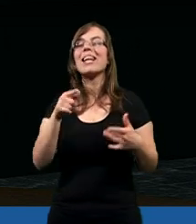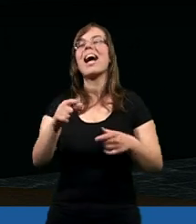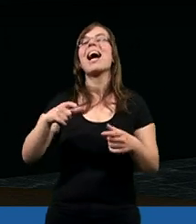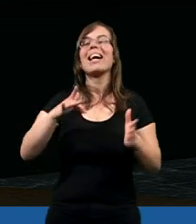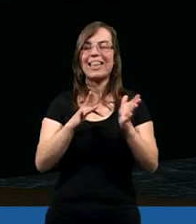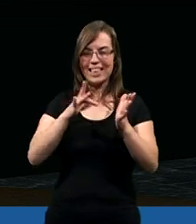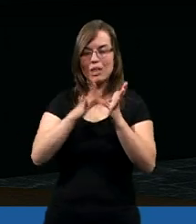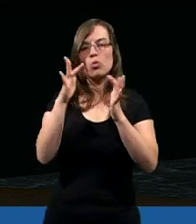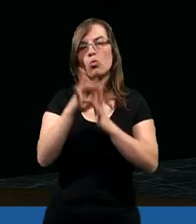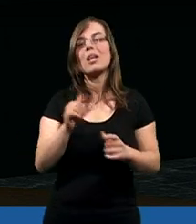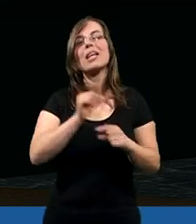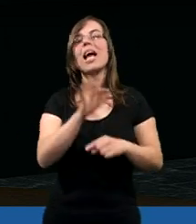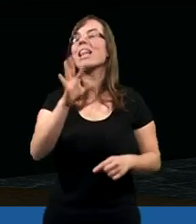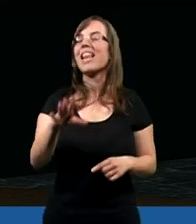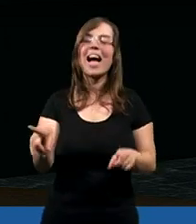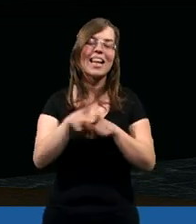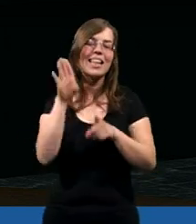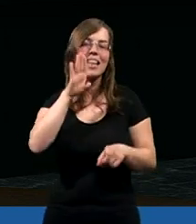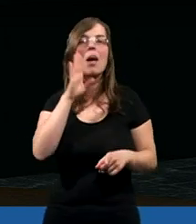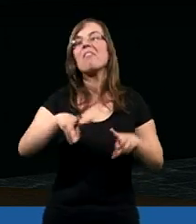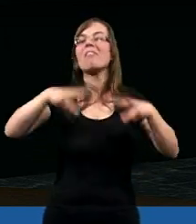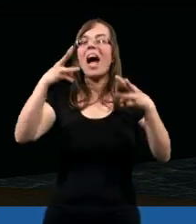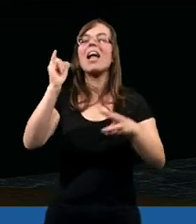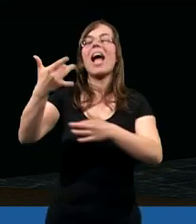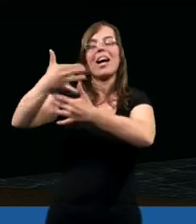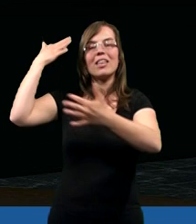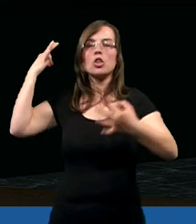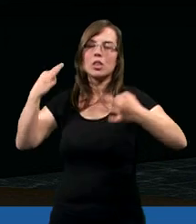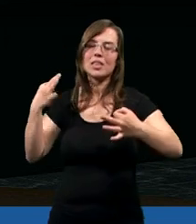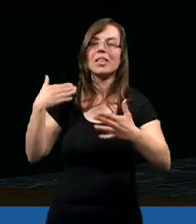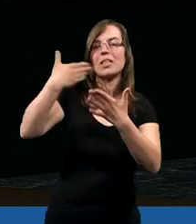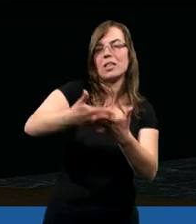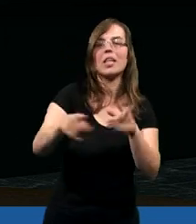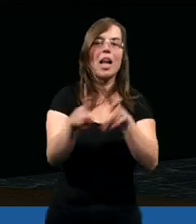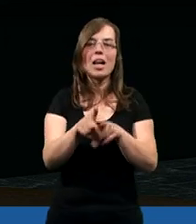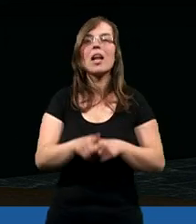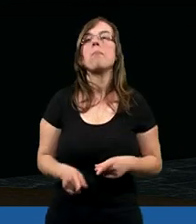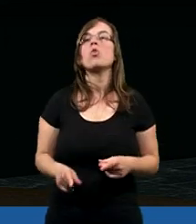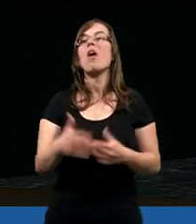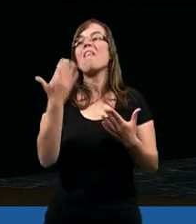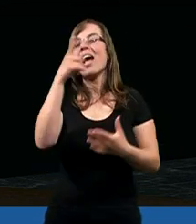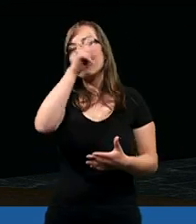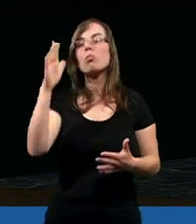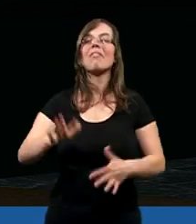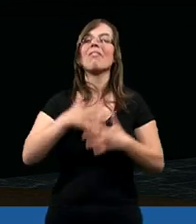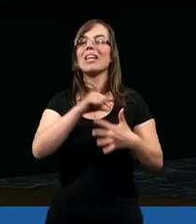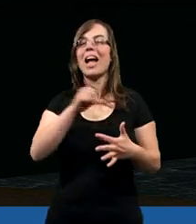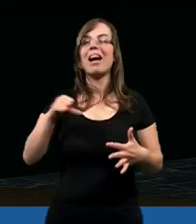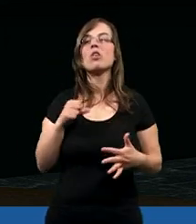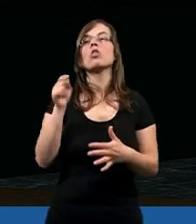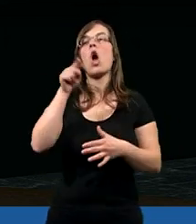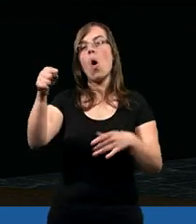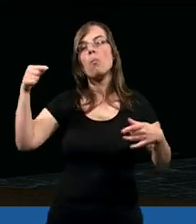Chrystusa jest tak samo kiedyś ważne było, jak i dzisiaj. Dlatego, że dzisiaj wielu ludzi wydaje się, że